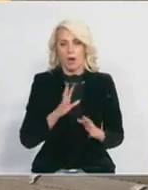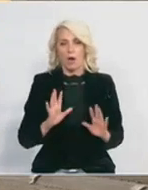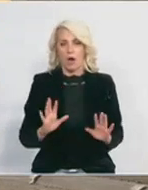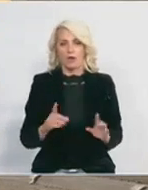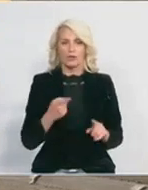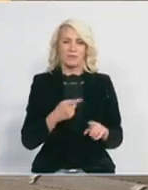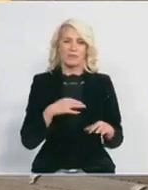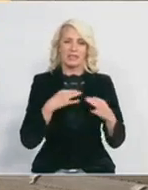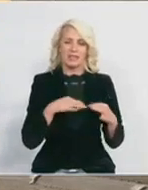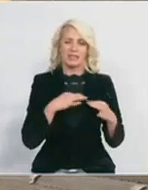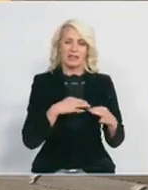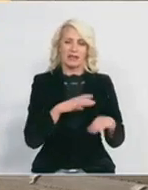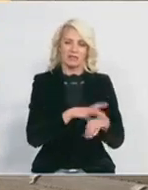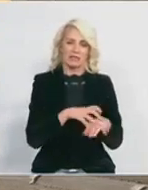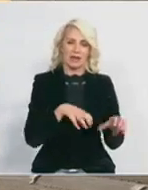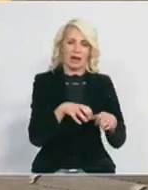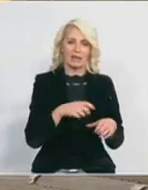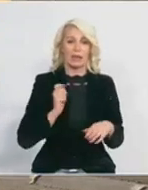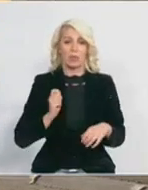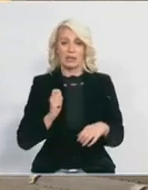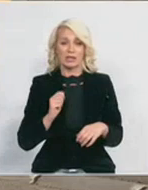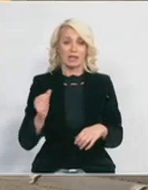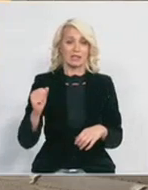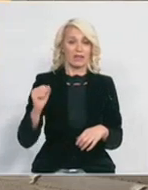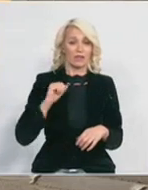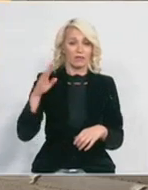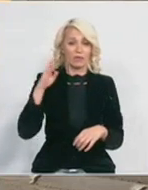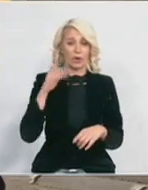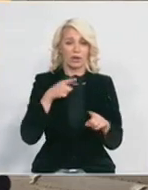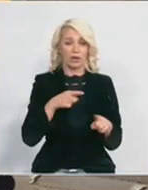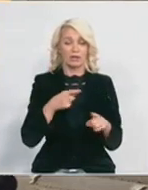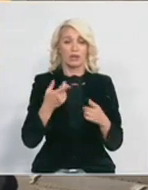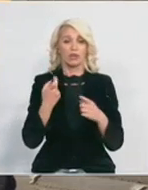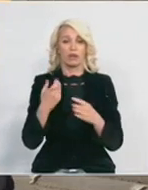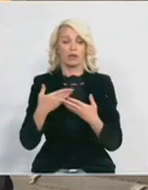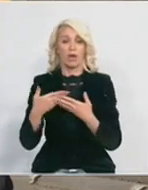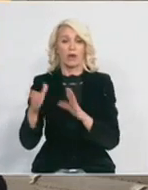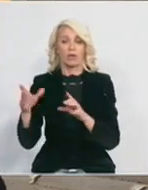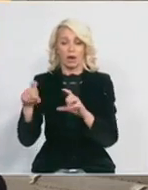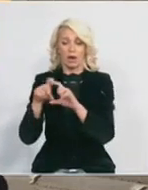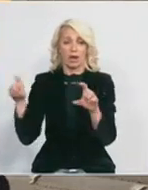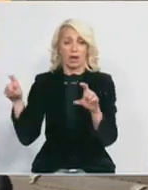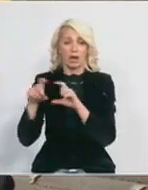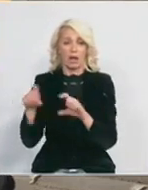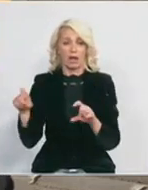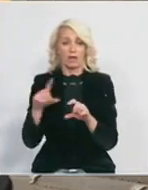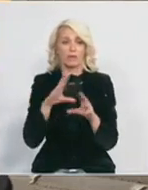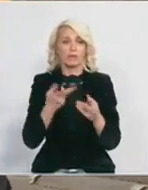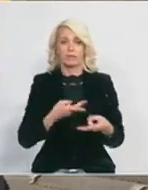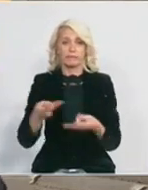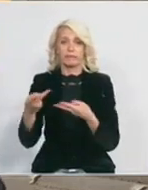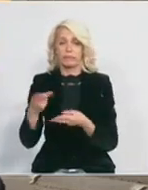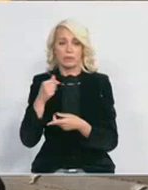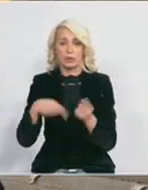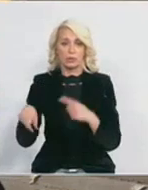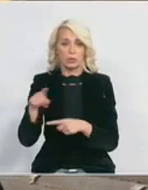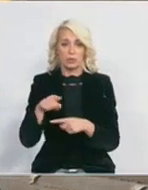tiče zdravstvenih radnika, policajaca i vojnika. Mi smo porad Zelen Gore morali da otvorimo i radon. To je jedna nova institucija koja bi primala te ljudi. Jer ti ljudi su